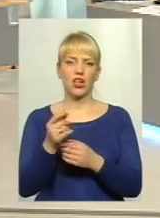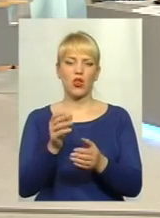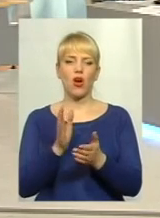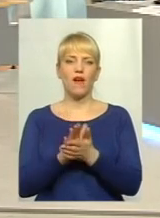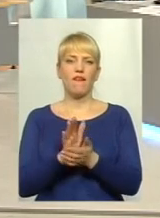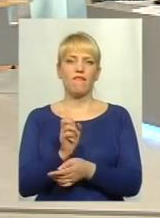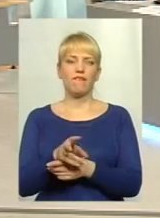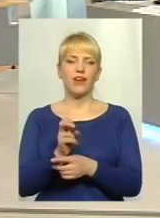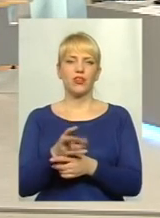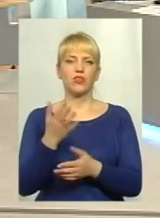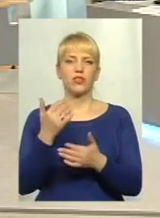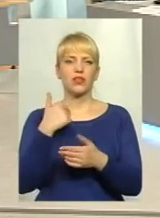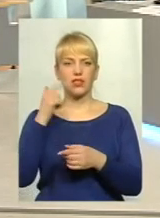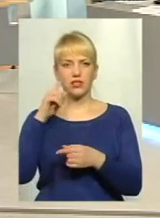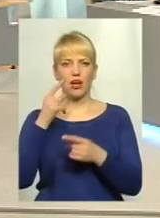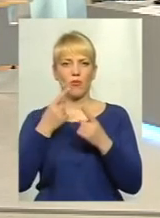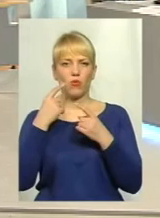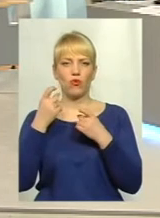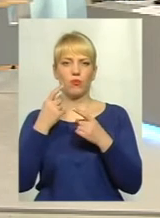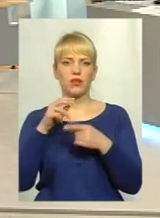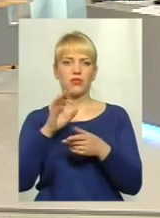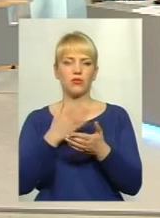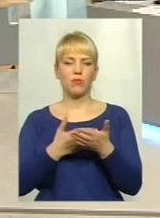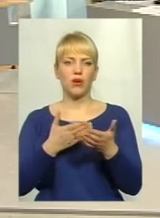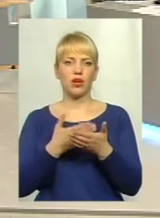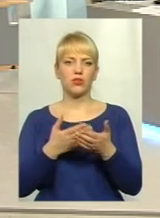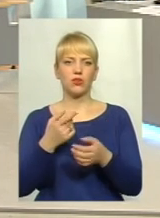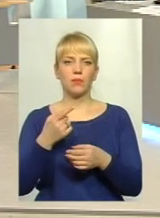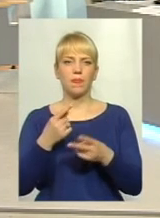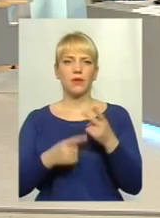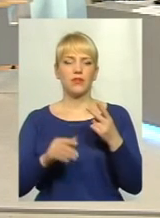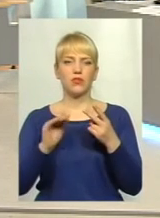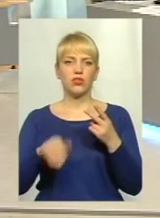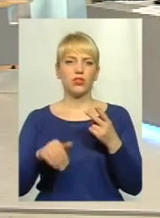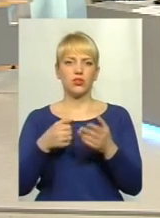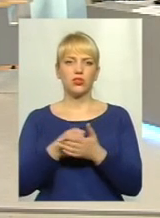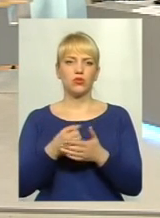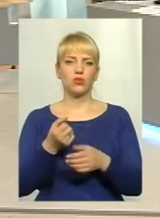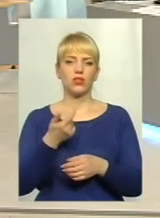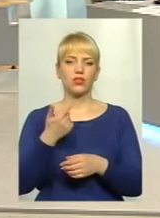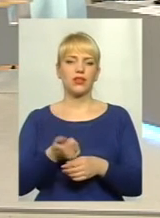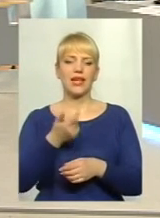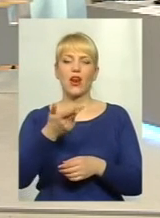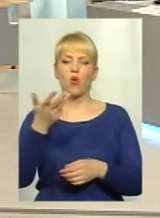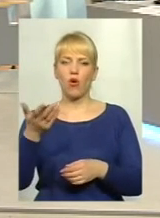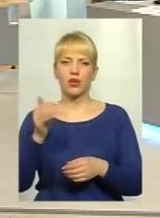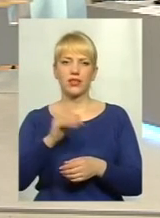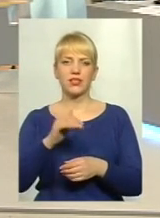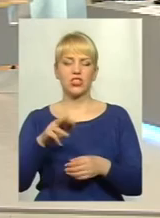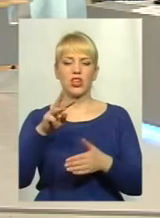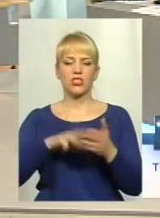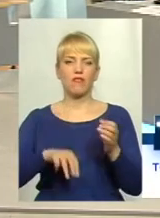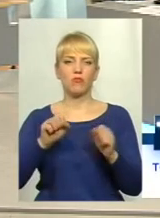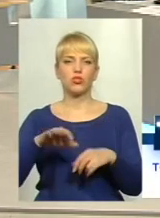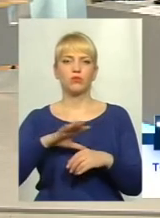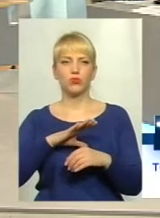наскільки я володію інформацією, порядку від півтори тисячі до кількох тисяч. А штраф може бути? А